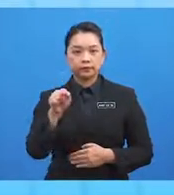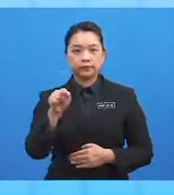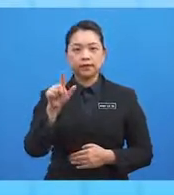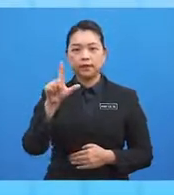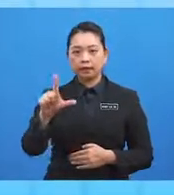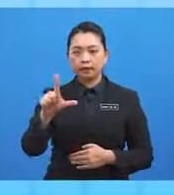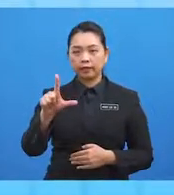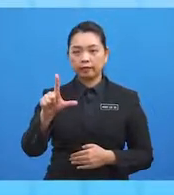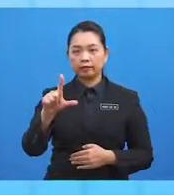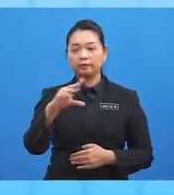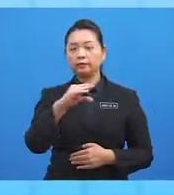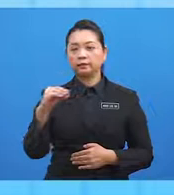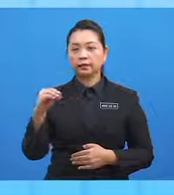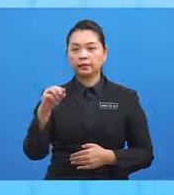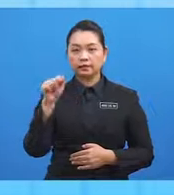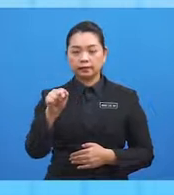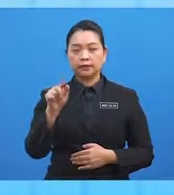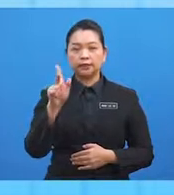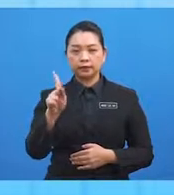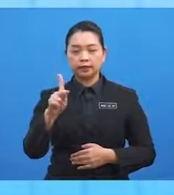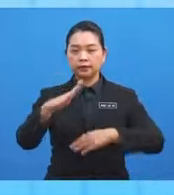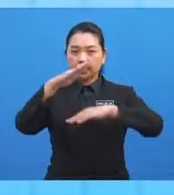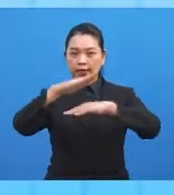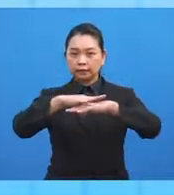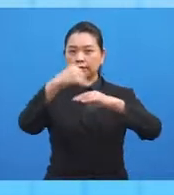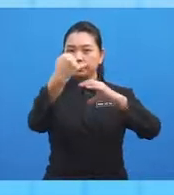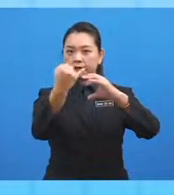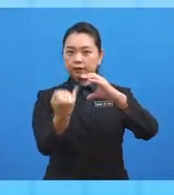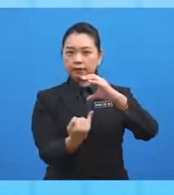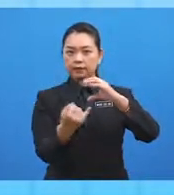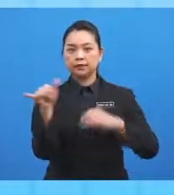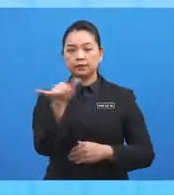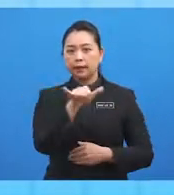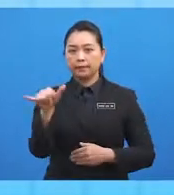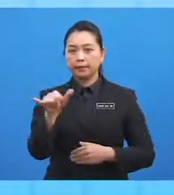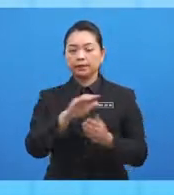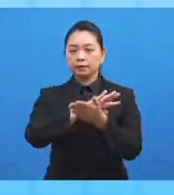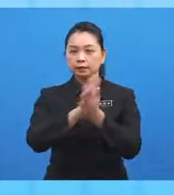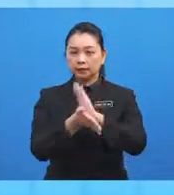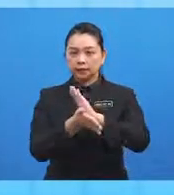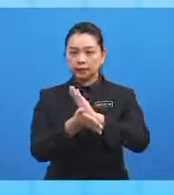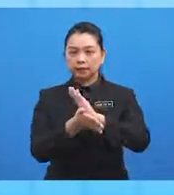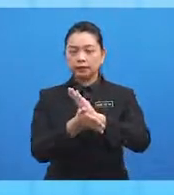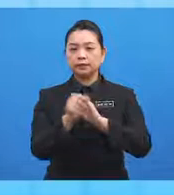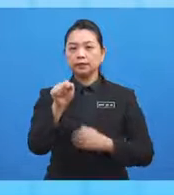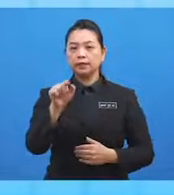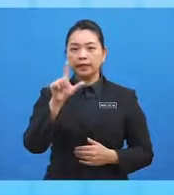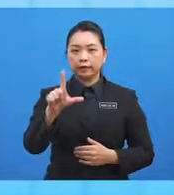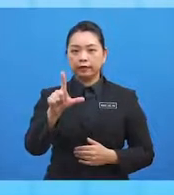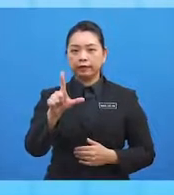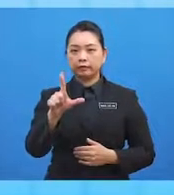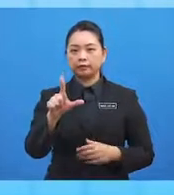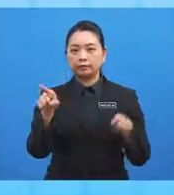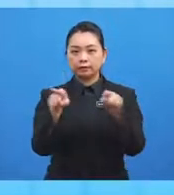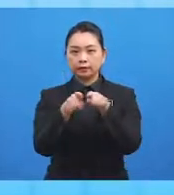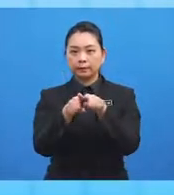berada di atas meridian yang sama, maka longitude titik L adalah sama dengan